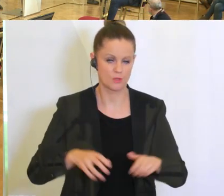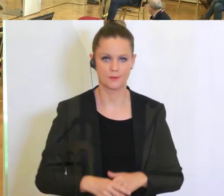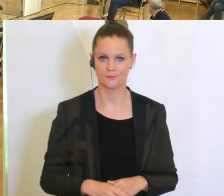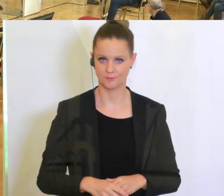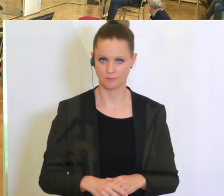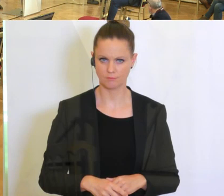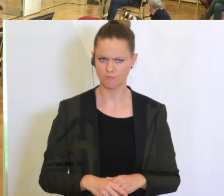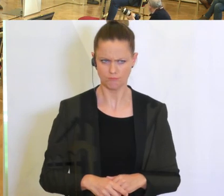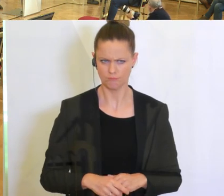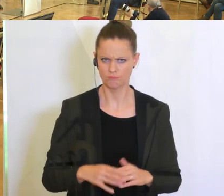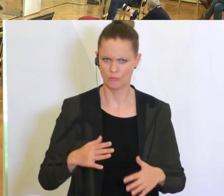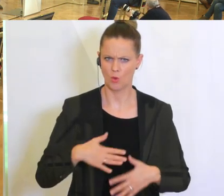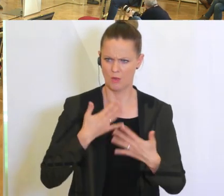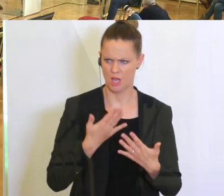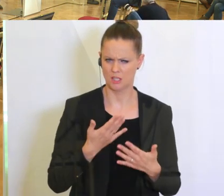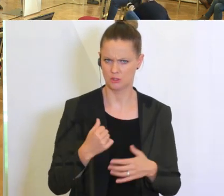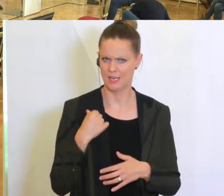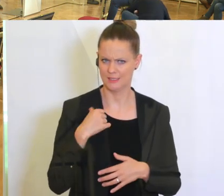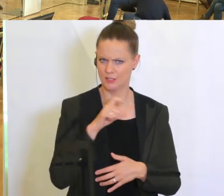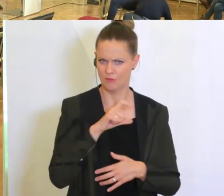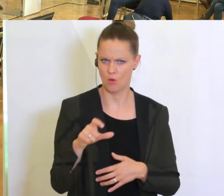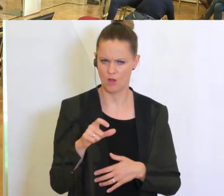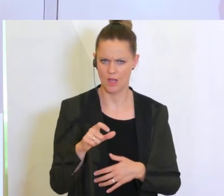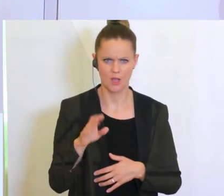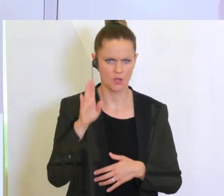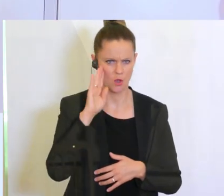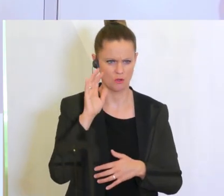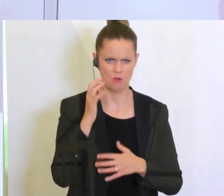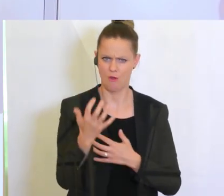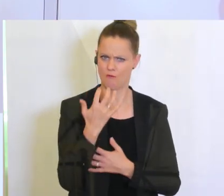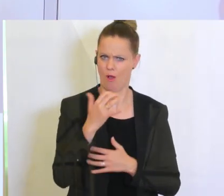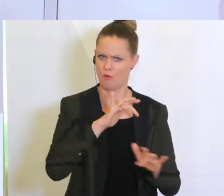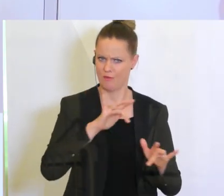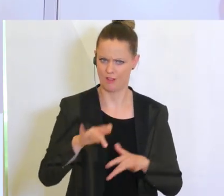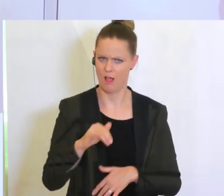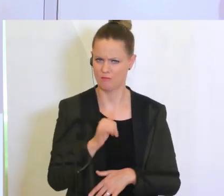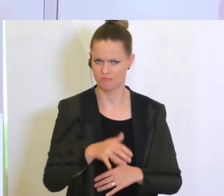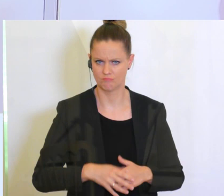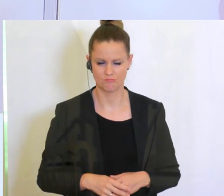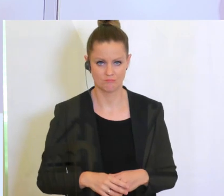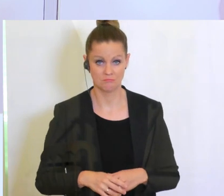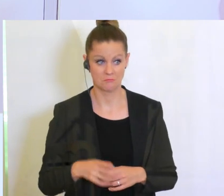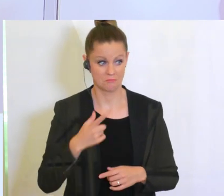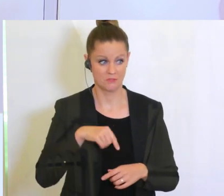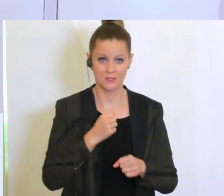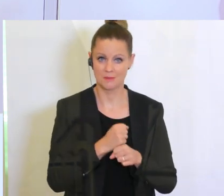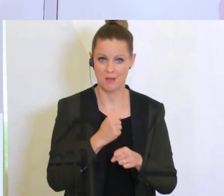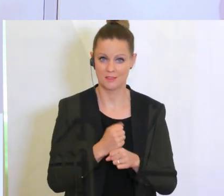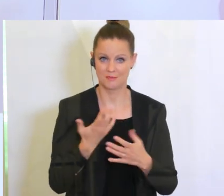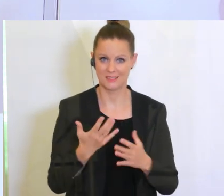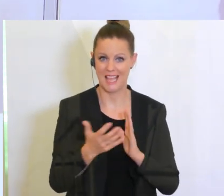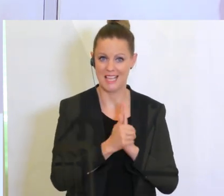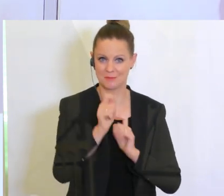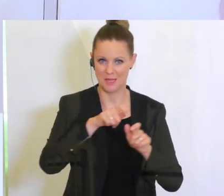Ich war ein wenig überrascht, als ich letzte Woche gehört habe, dass dieser Vorwurf im Raum steht. Was wir gemacht haben, ist nicht nur die